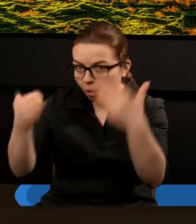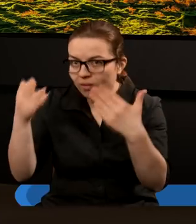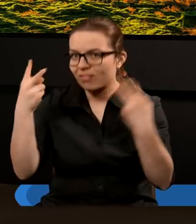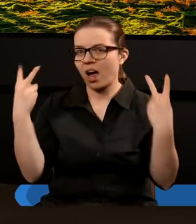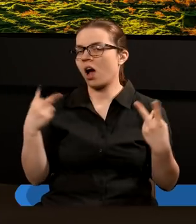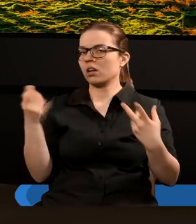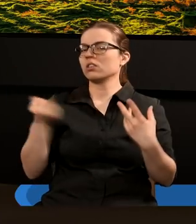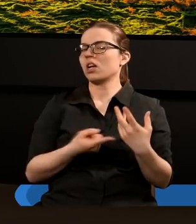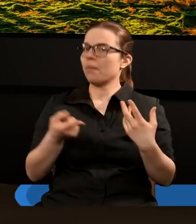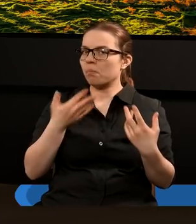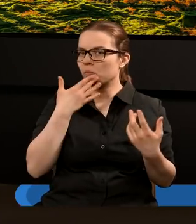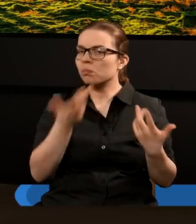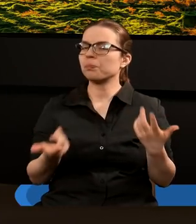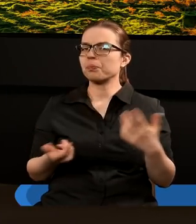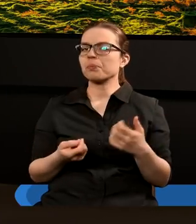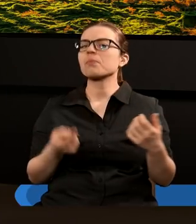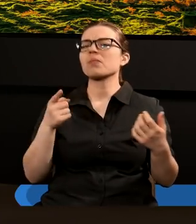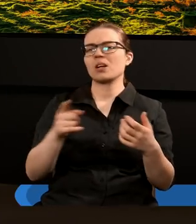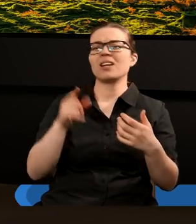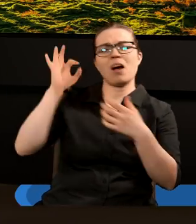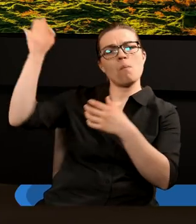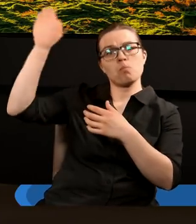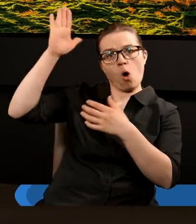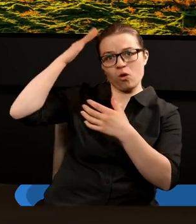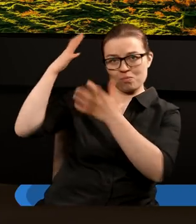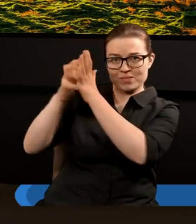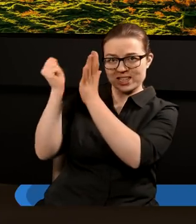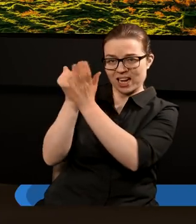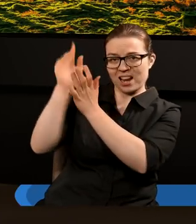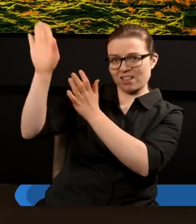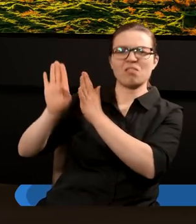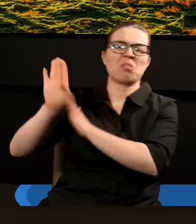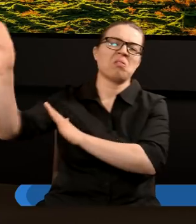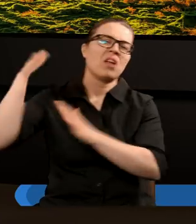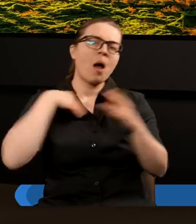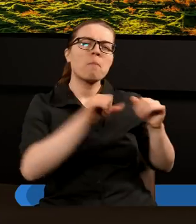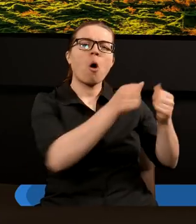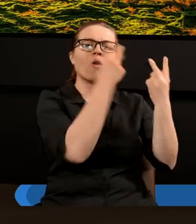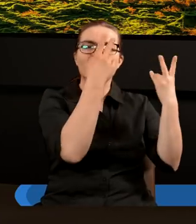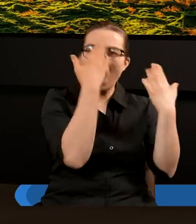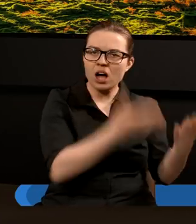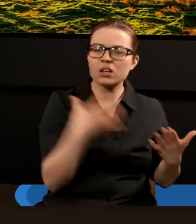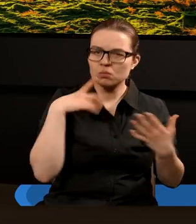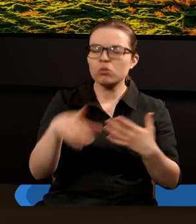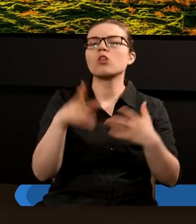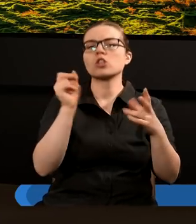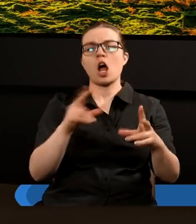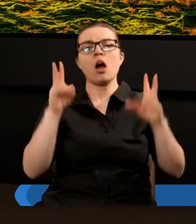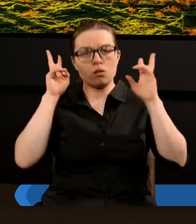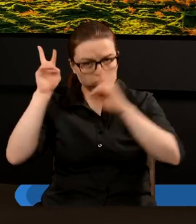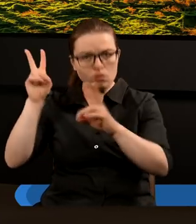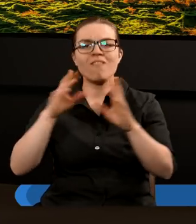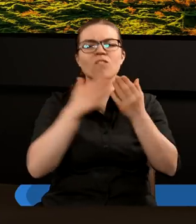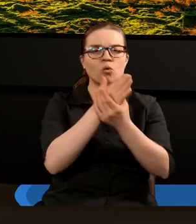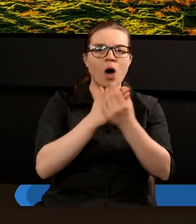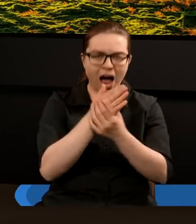z naruszeniem Bożego, Bożych przykazań. Tam to miało symbolizować właśnie, że wszyscy uznają władzę, że wszyscy